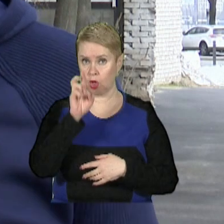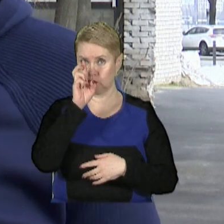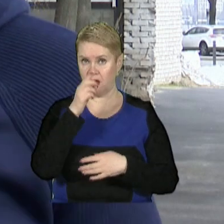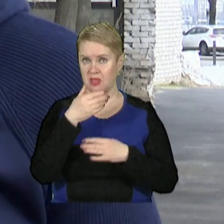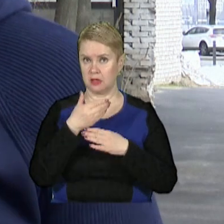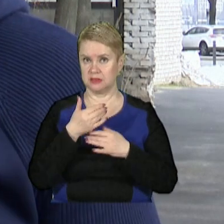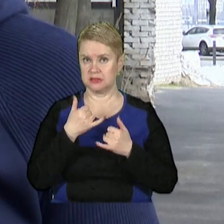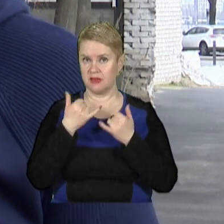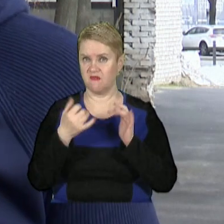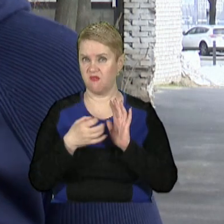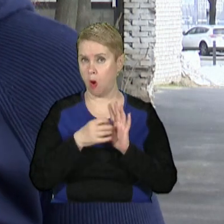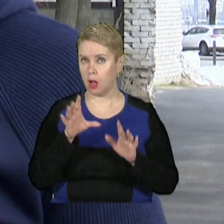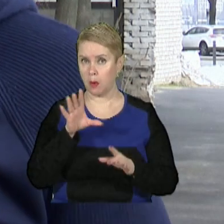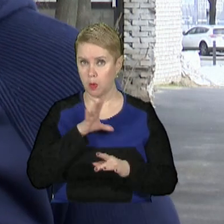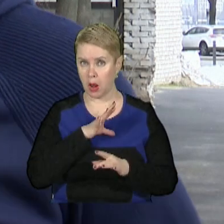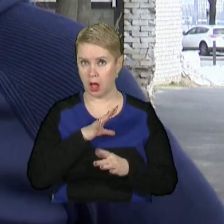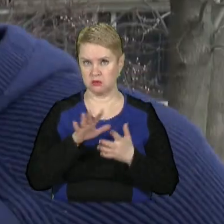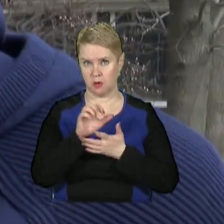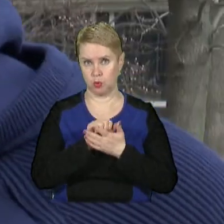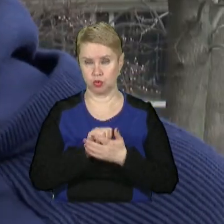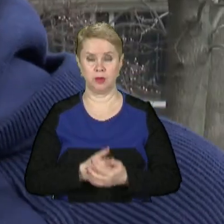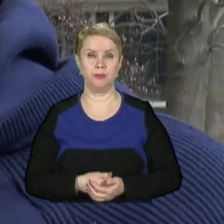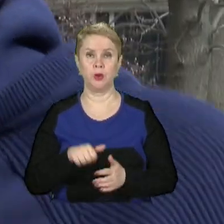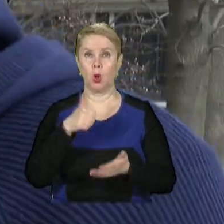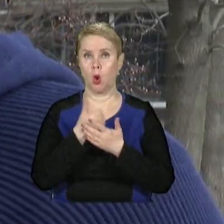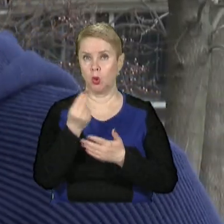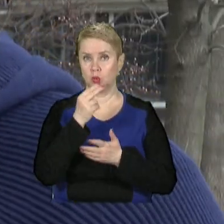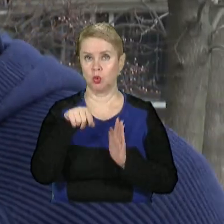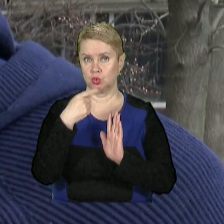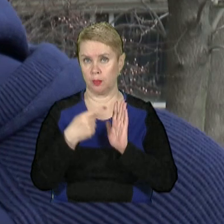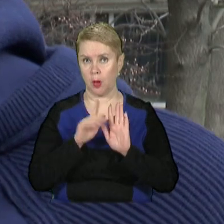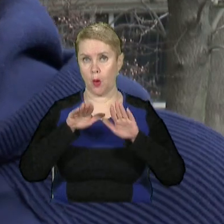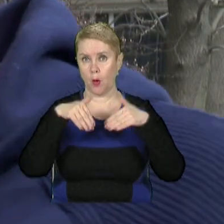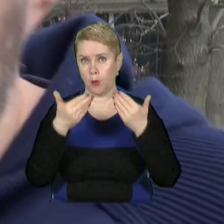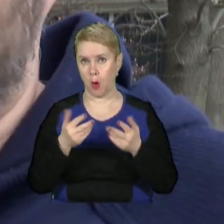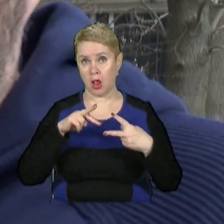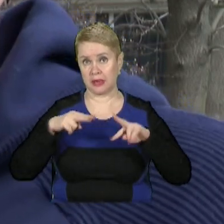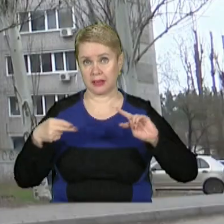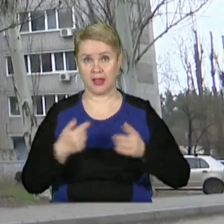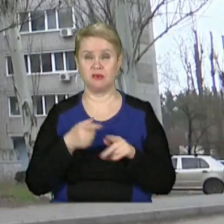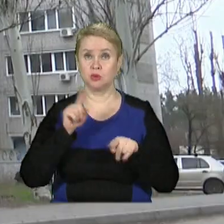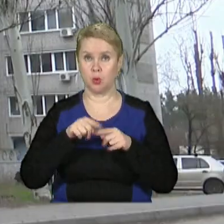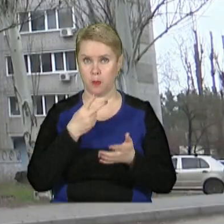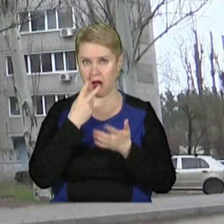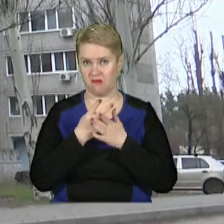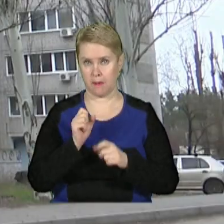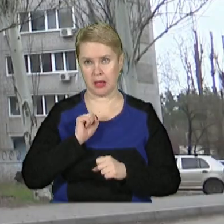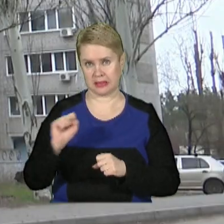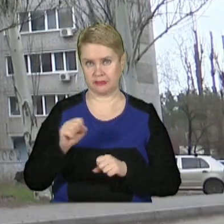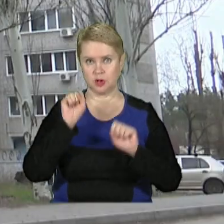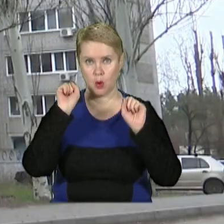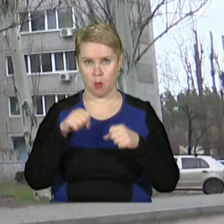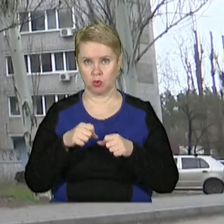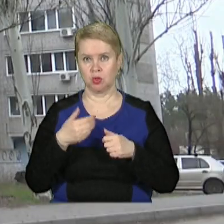не була спаплюжена. Головний художник міста пропонує альтернативу. Аби проявити патріотизм,